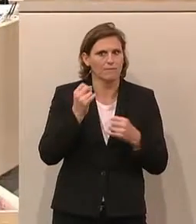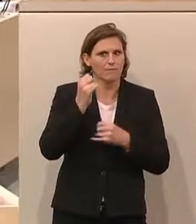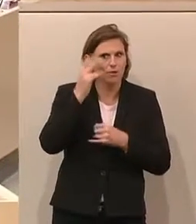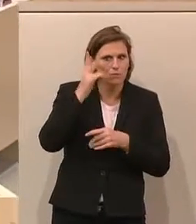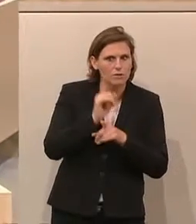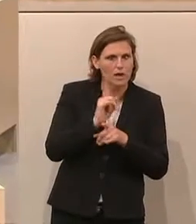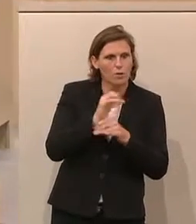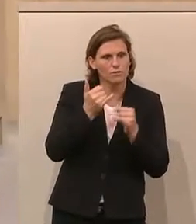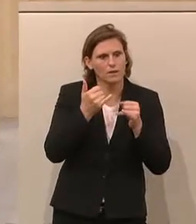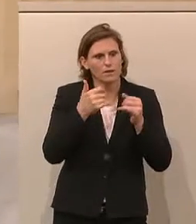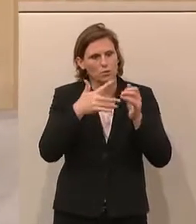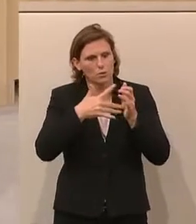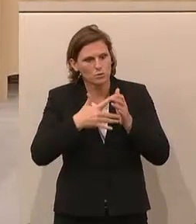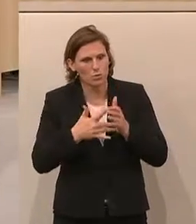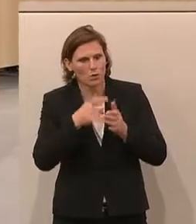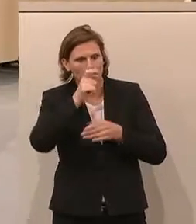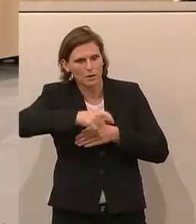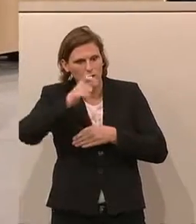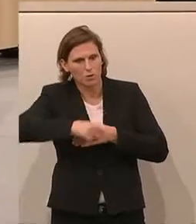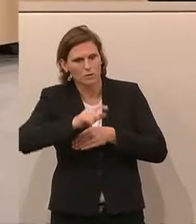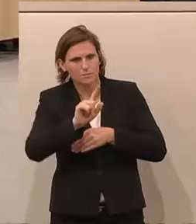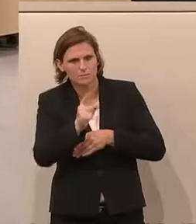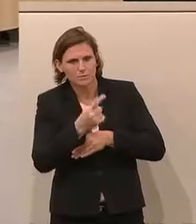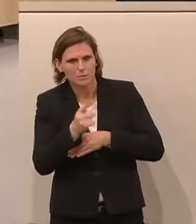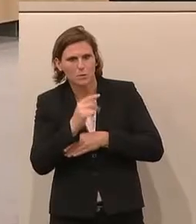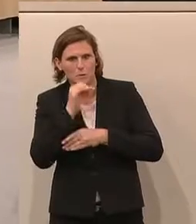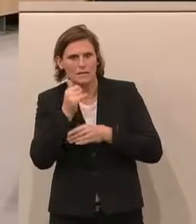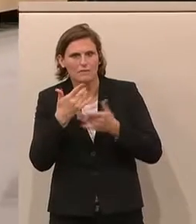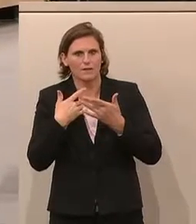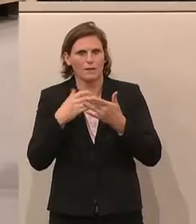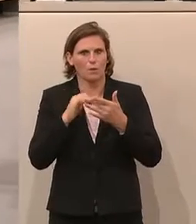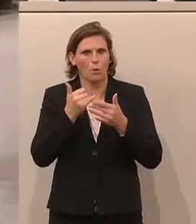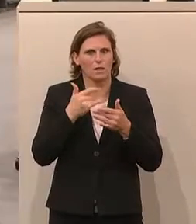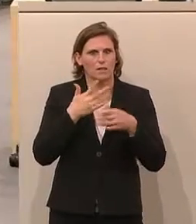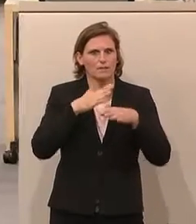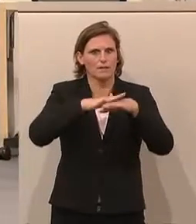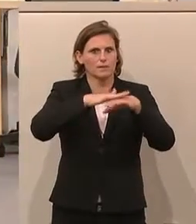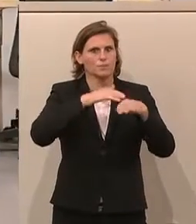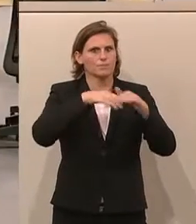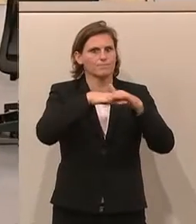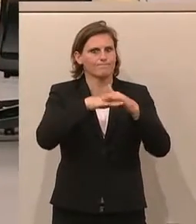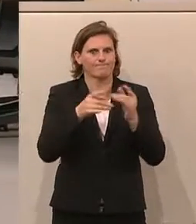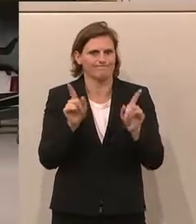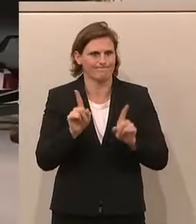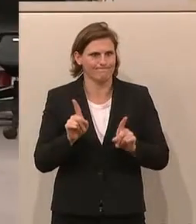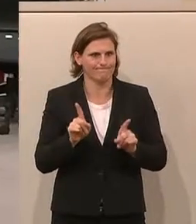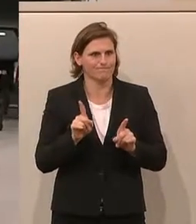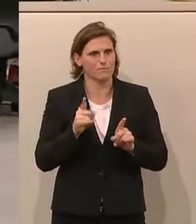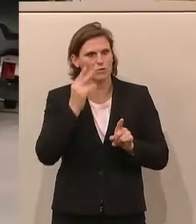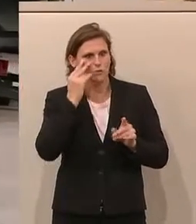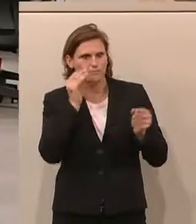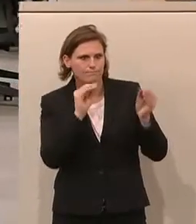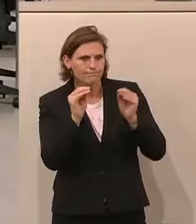von Kontrollorganen kein sogenanntes Golden Plating betrieben, sondern es so ausgestaltet,